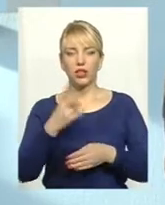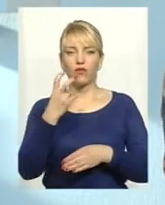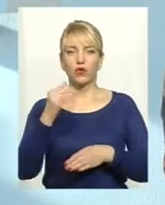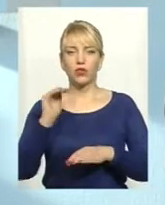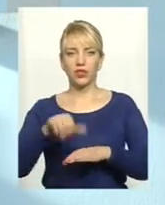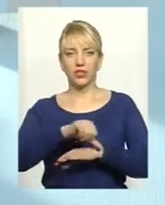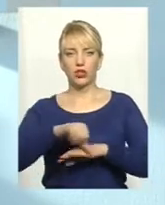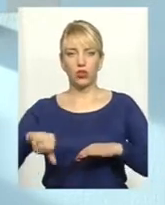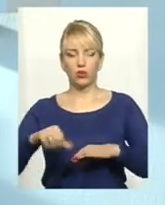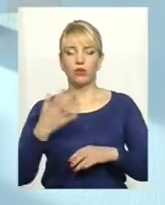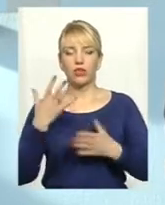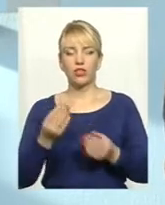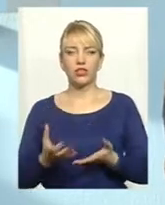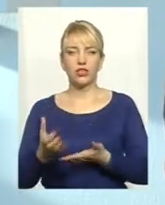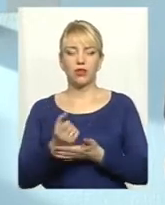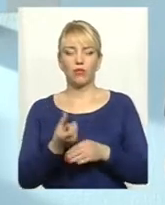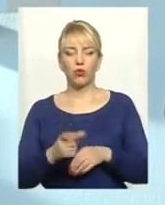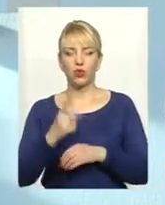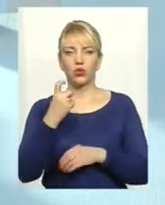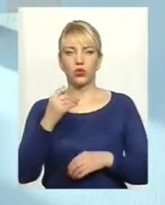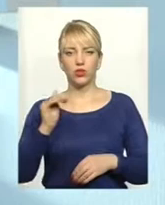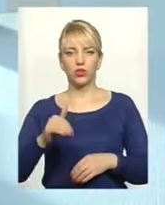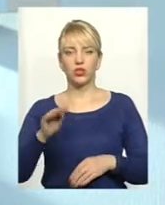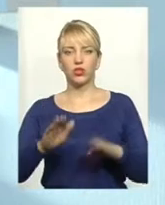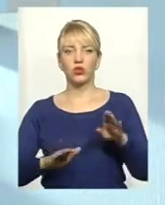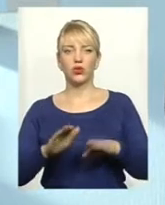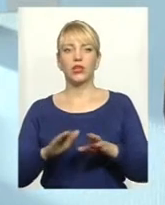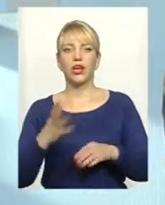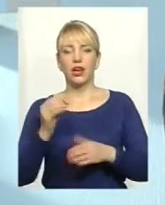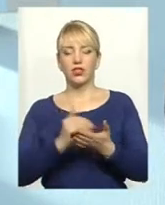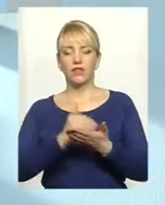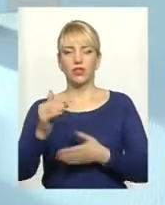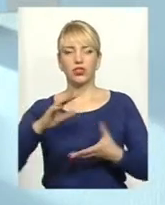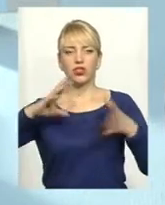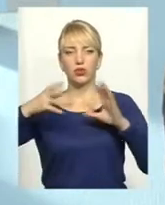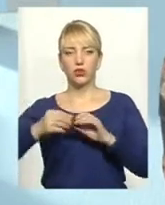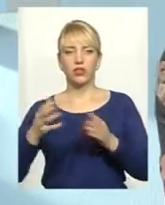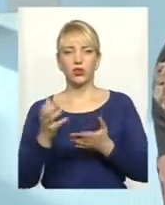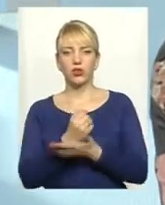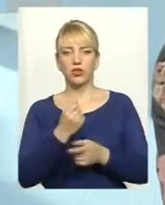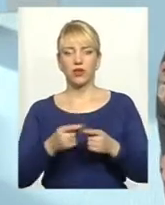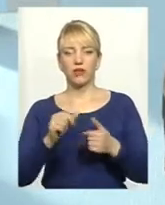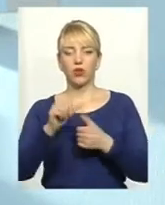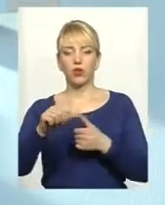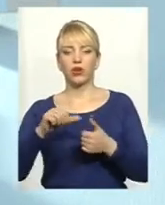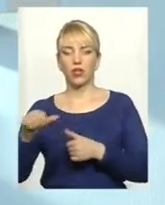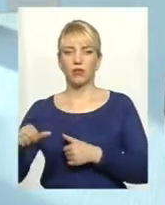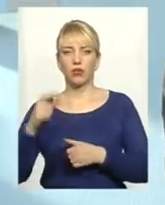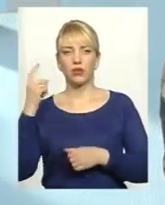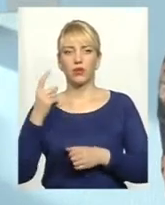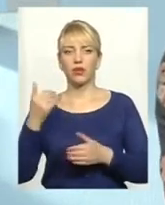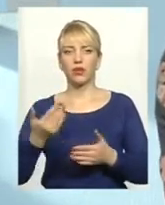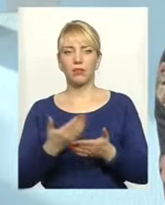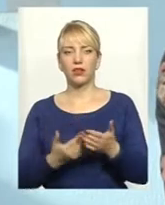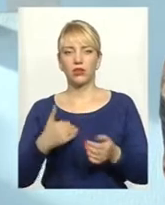в 13 районах зібрано його понад 100 тисяч тонн. А ще вищих результатів досягли в окремих господарствах. Наприклад, тут хочу